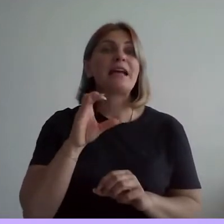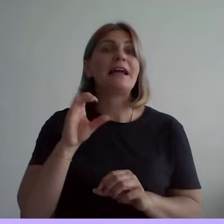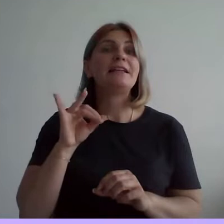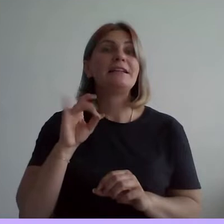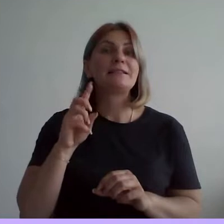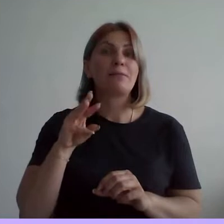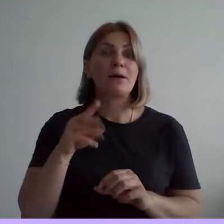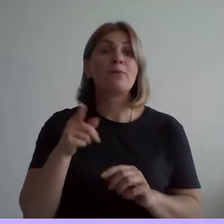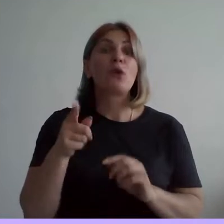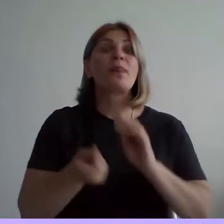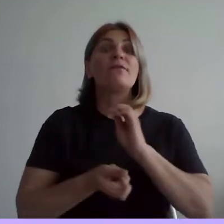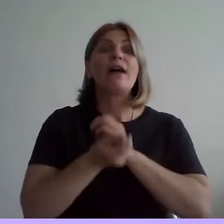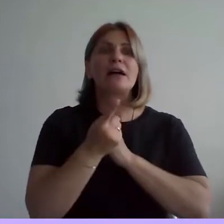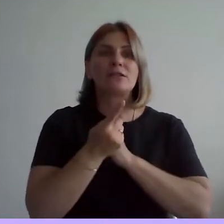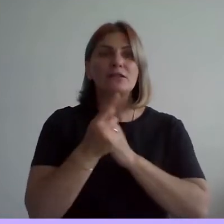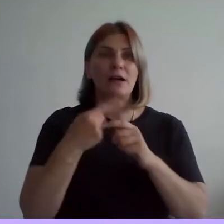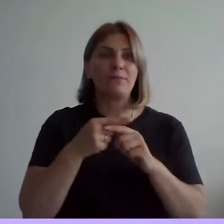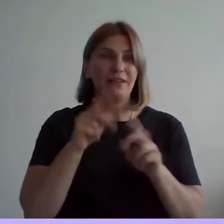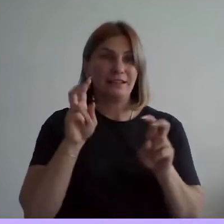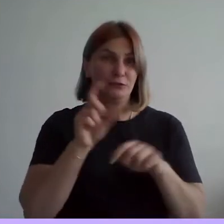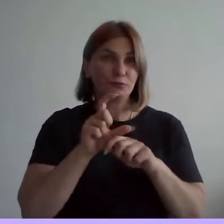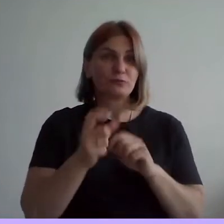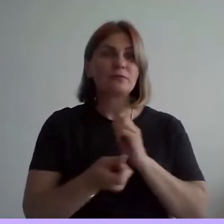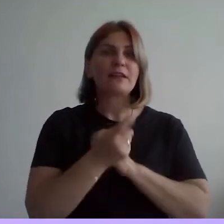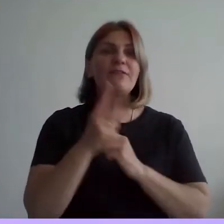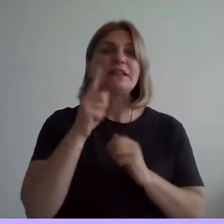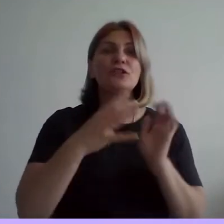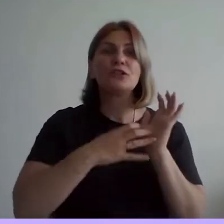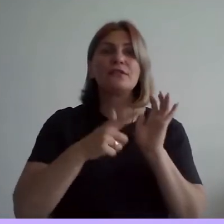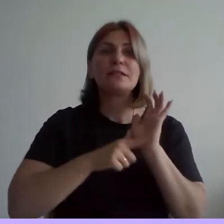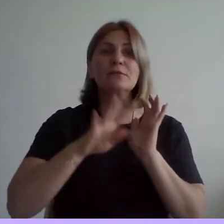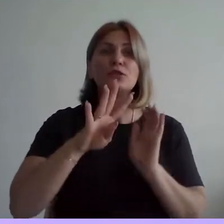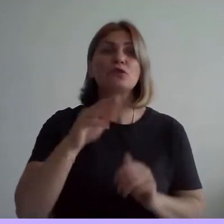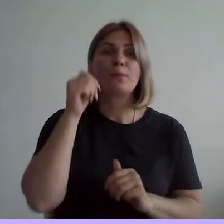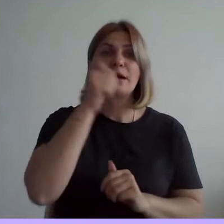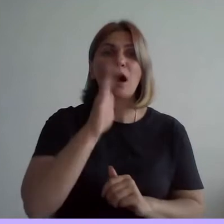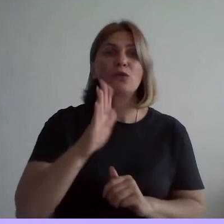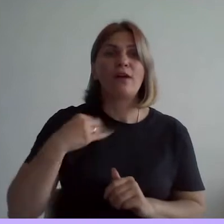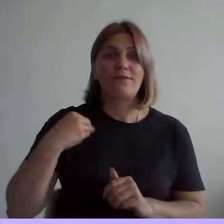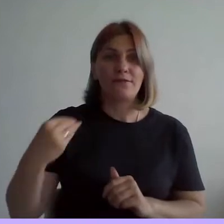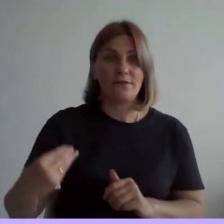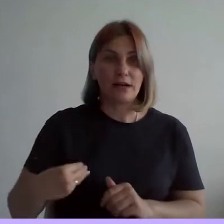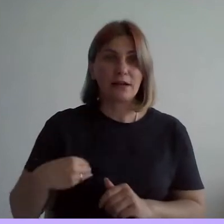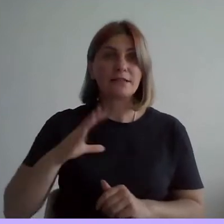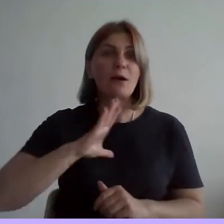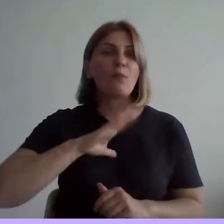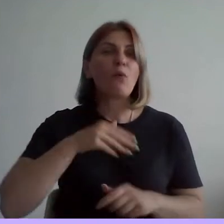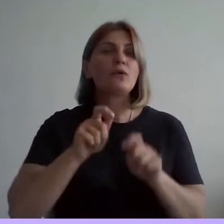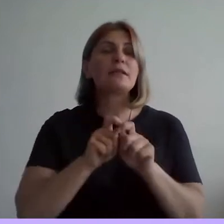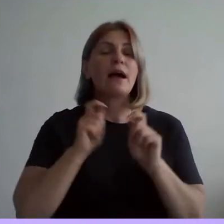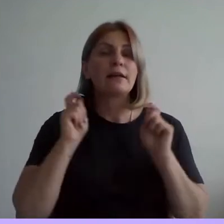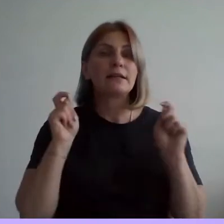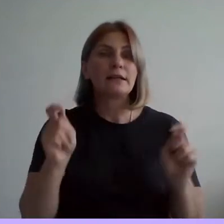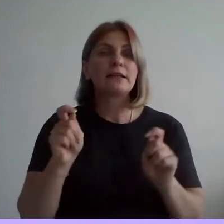Импрессионизм возник, этот термин возник в 1874 году во Франции, после открытия